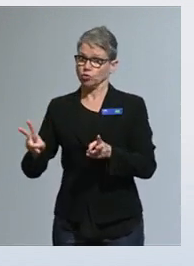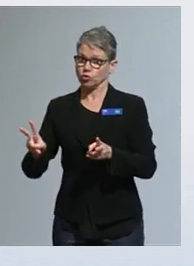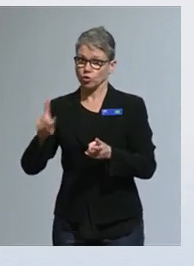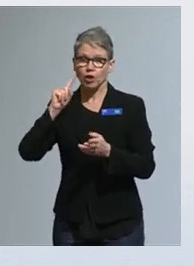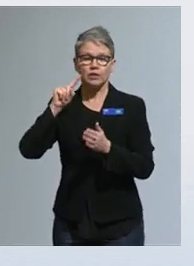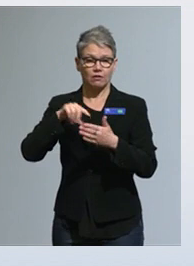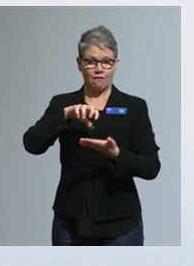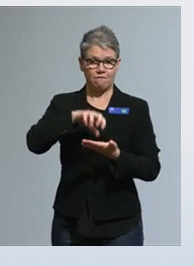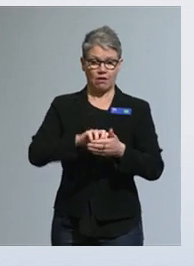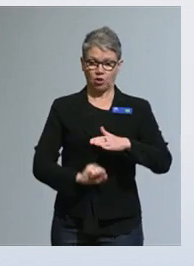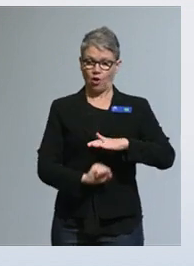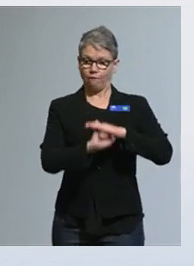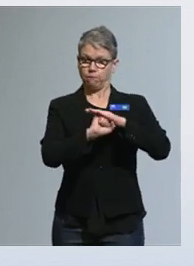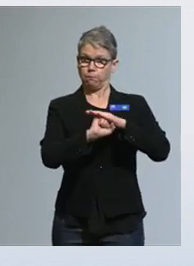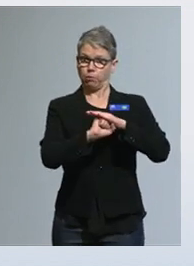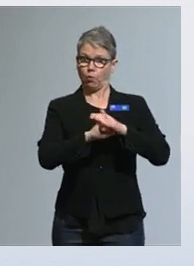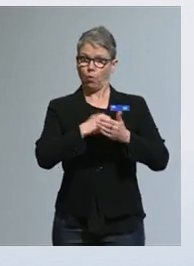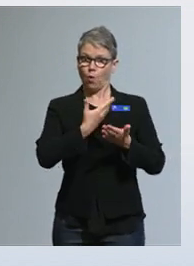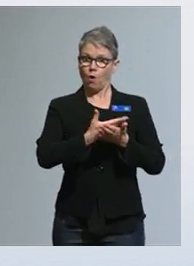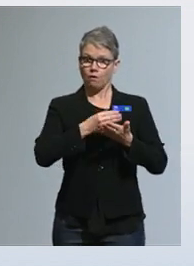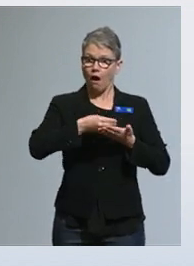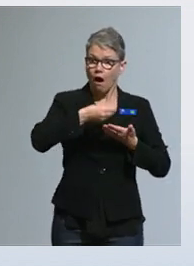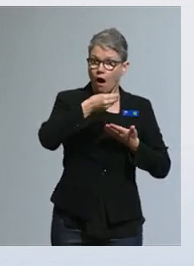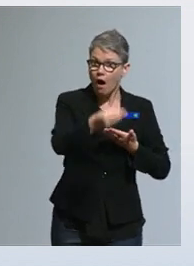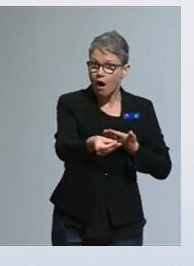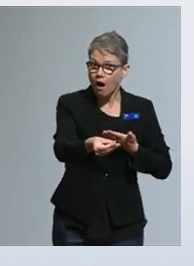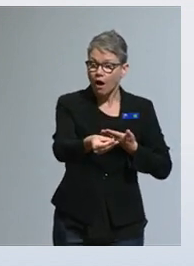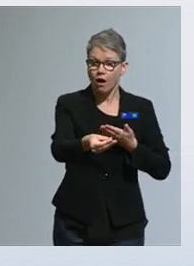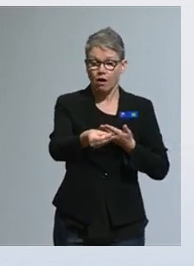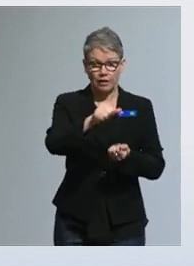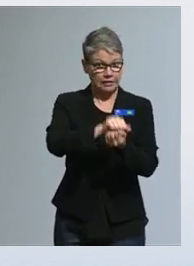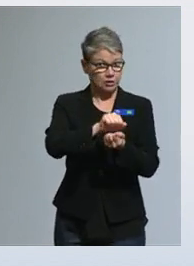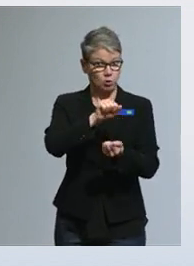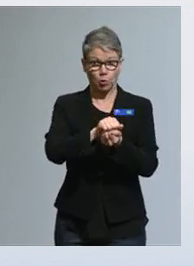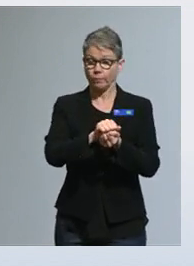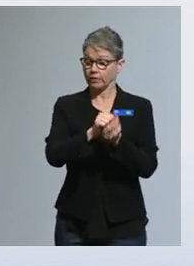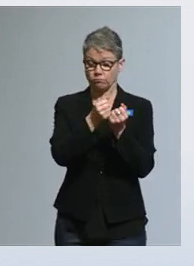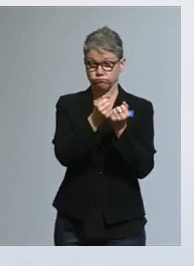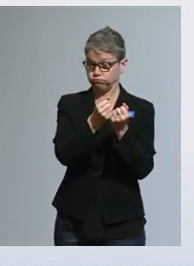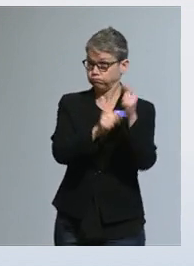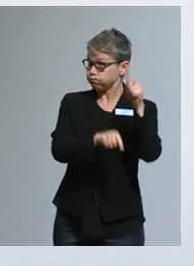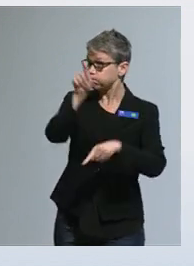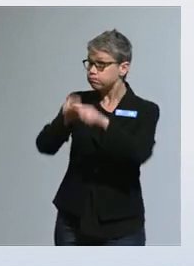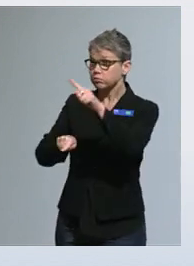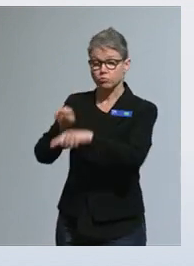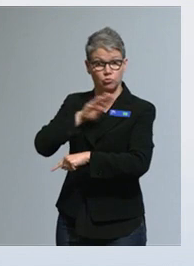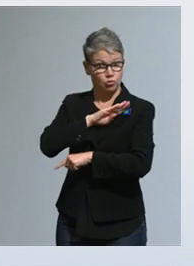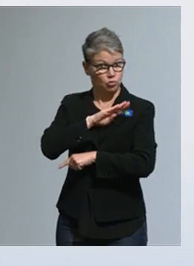valtioavustusrahoitusinstrumentti on hyvin monipuolinen.